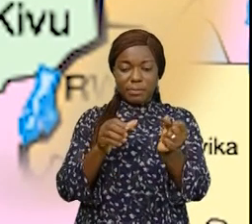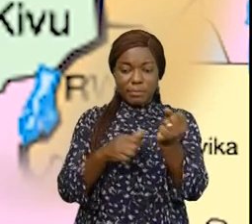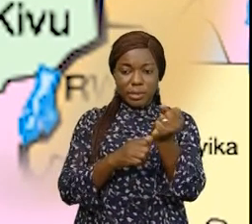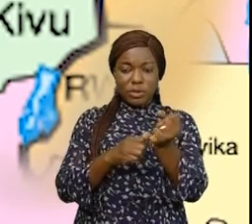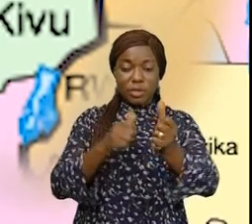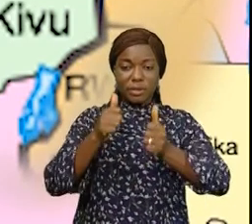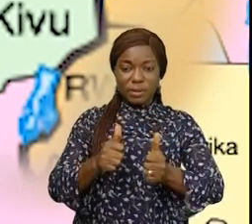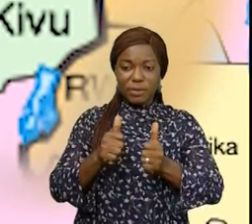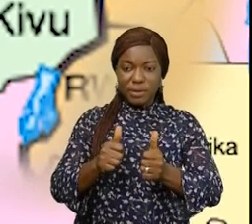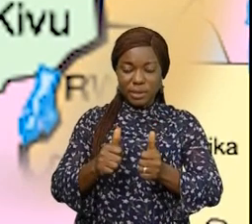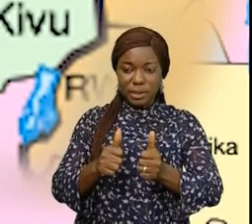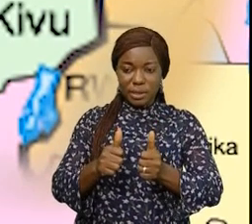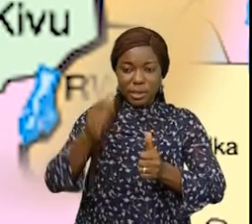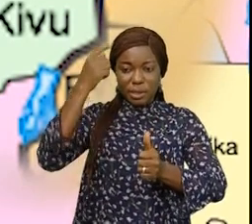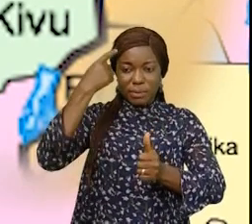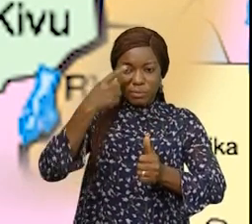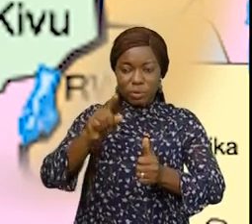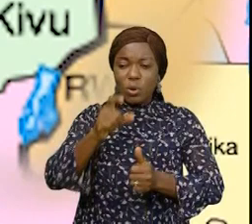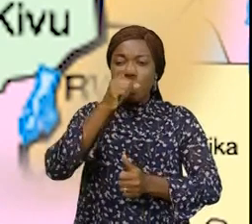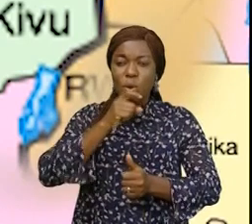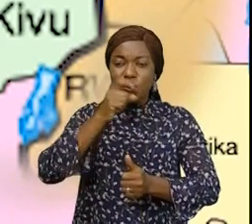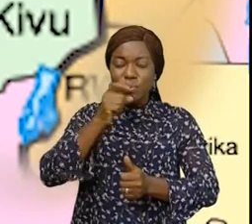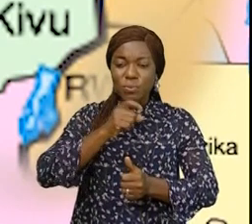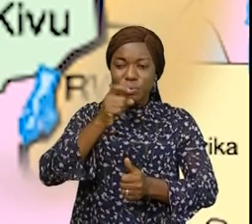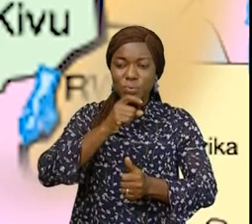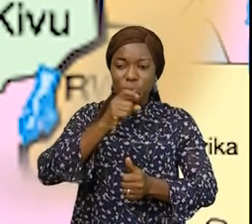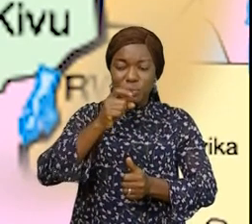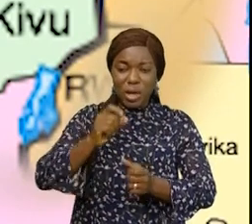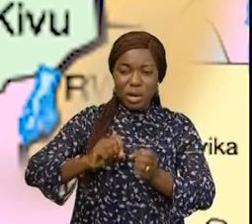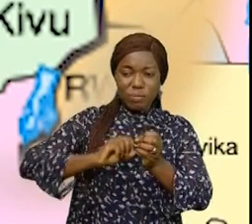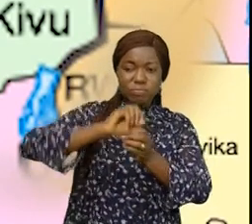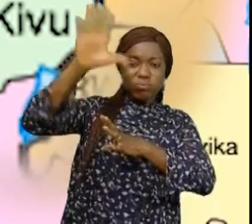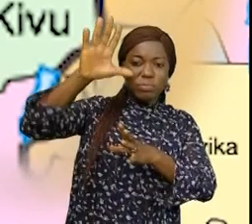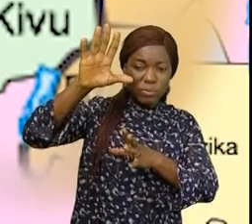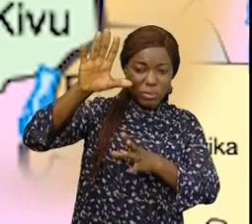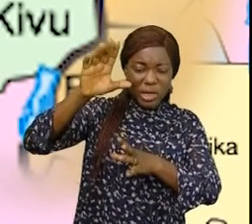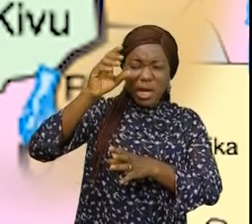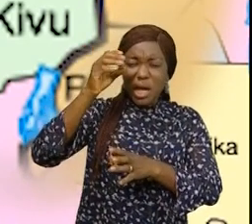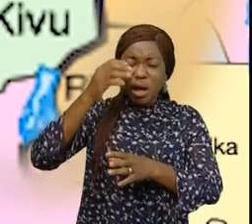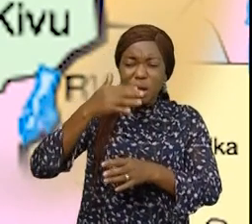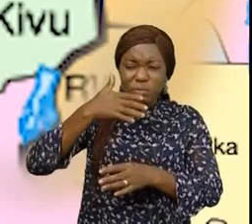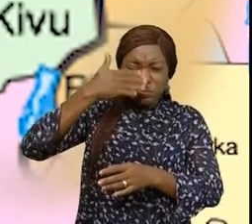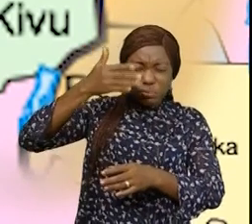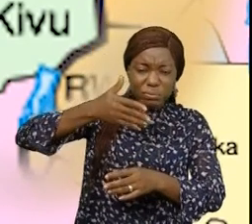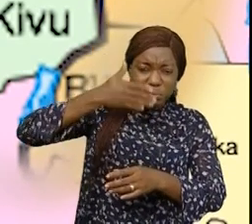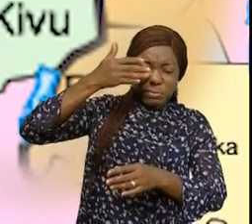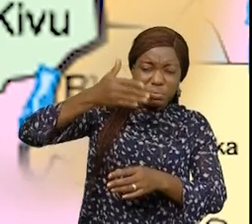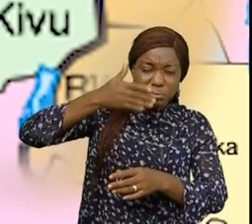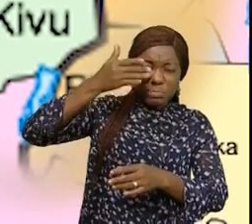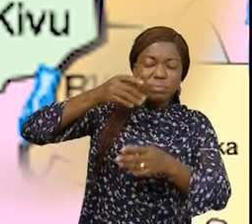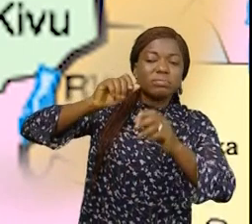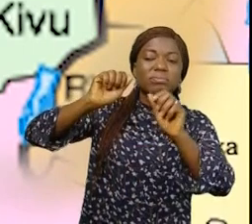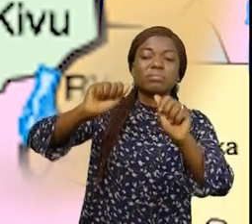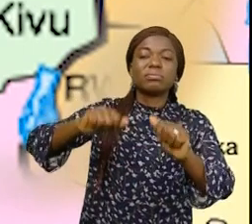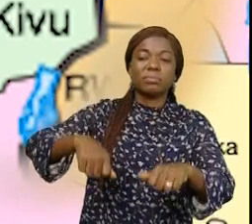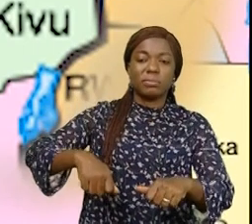aux coulées de lave, c'est-à-dire destruction, gaz, incendie, sont actuellement